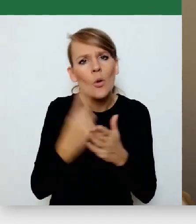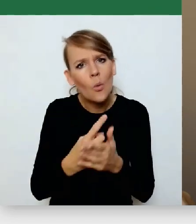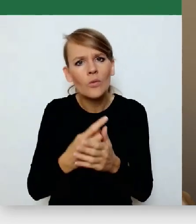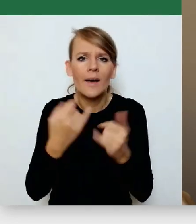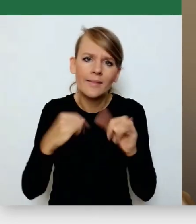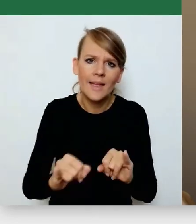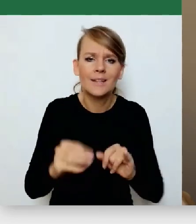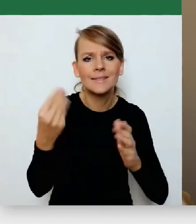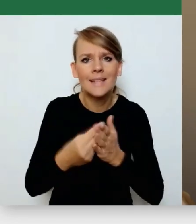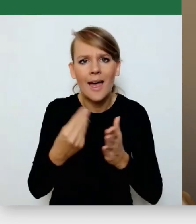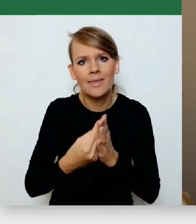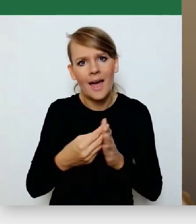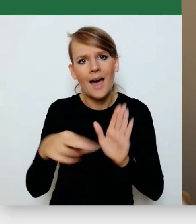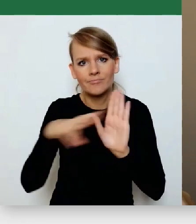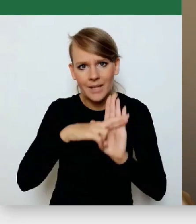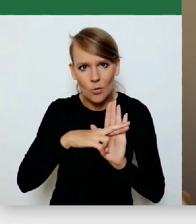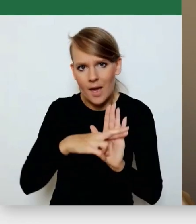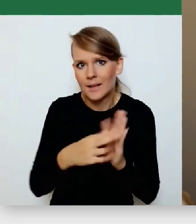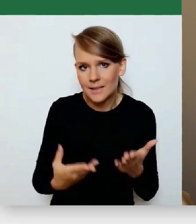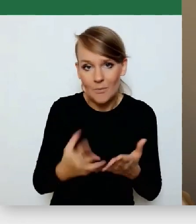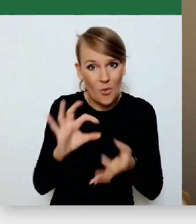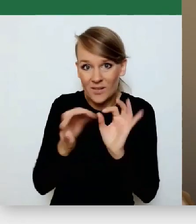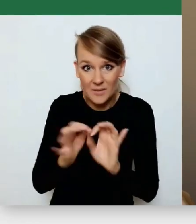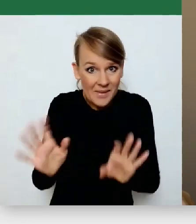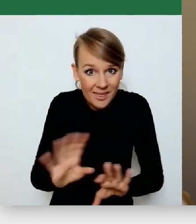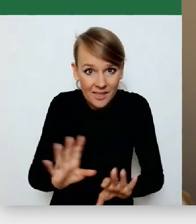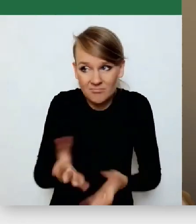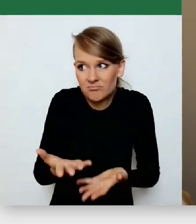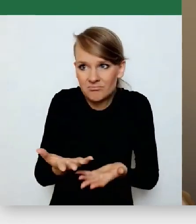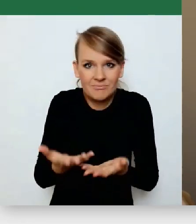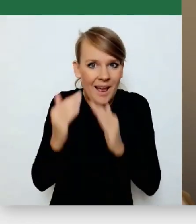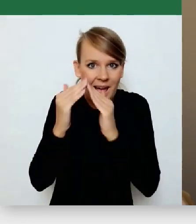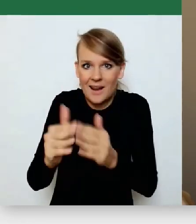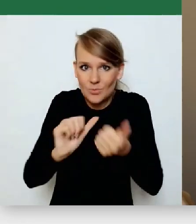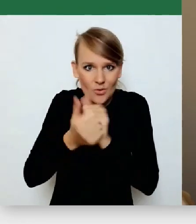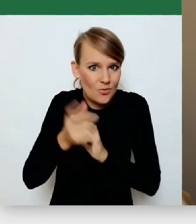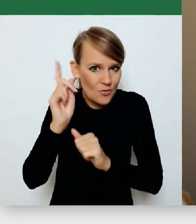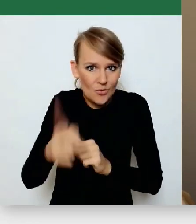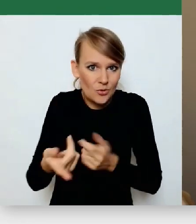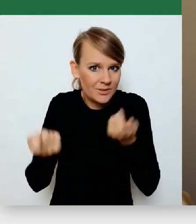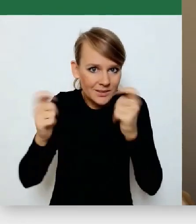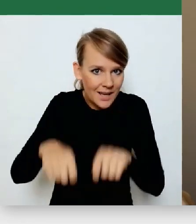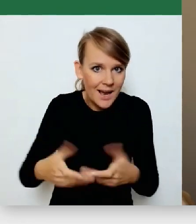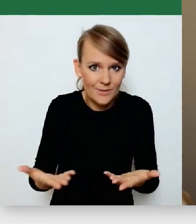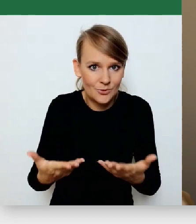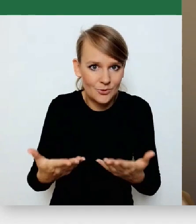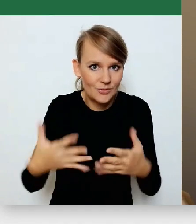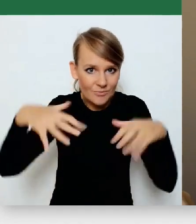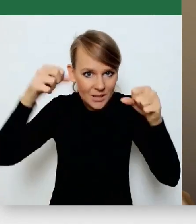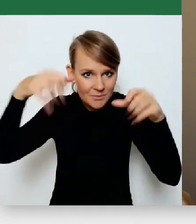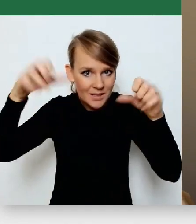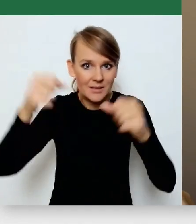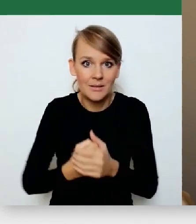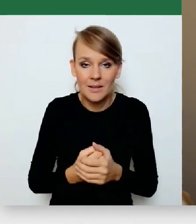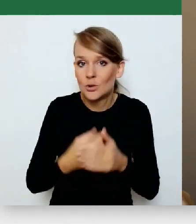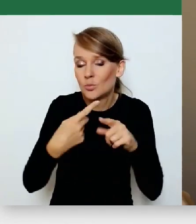musieli zamknąć tą halę sportową, czy po prostu, czy było wyłączyć jednak to oświetlenie, no bo czy nasze spółki